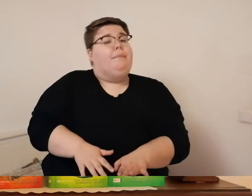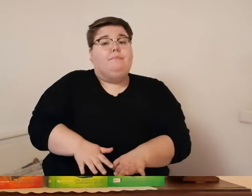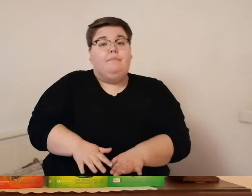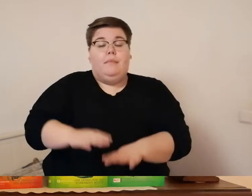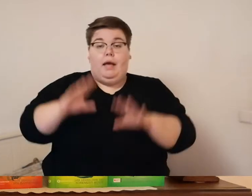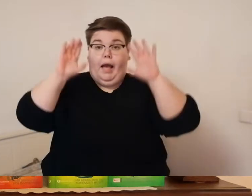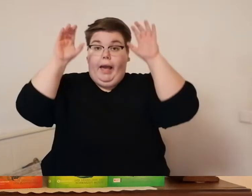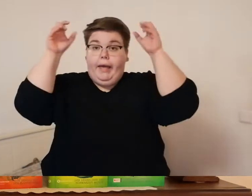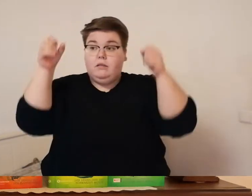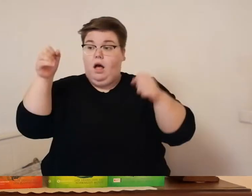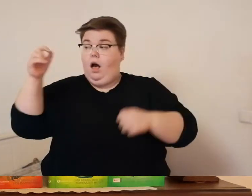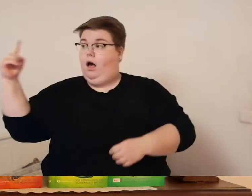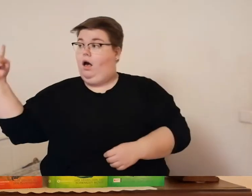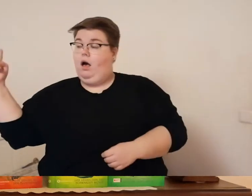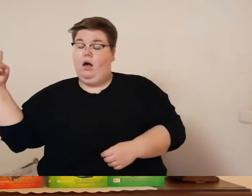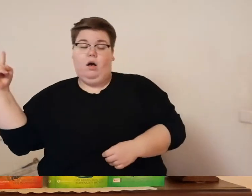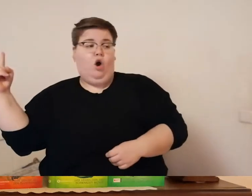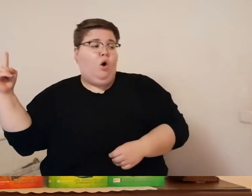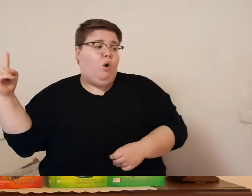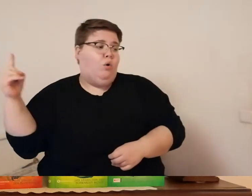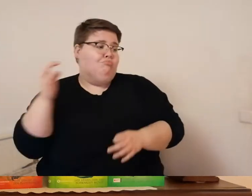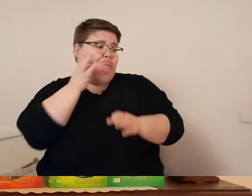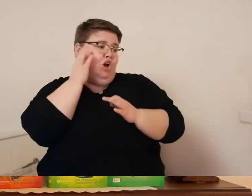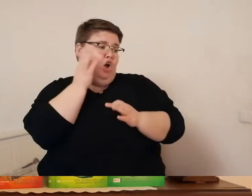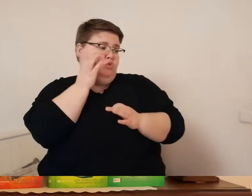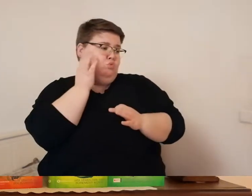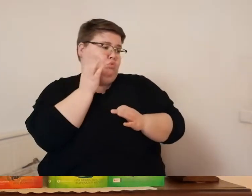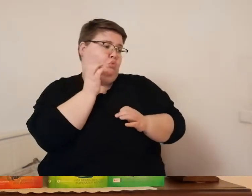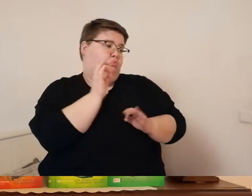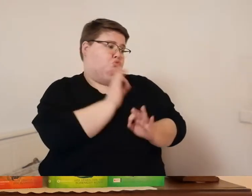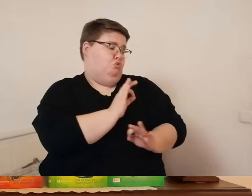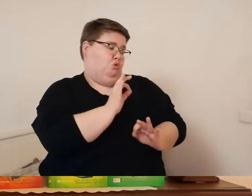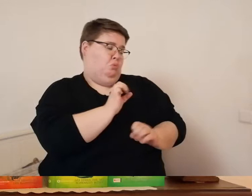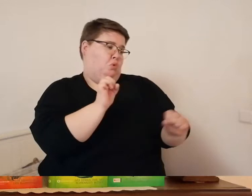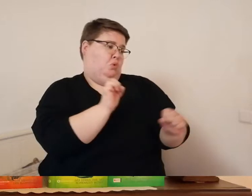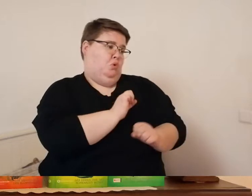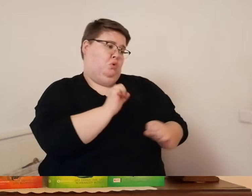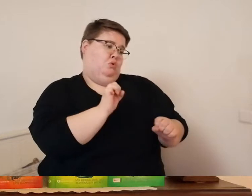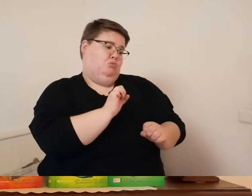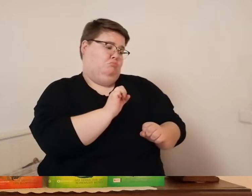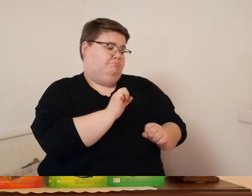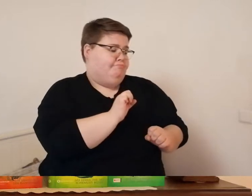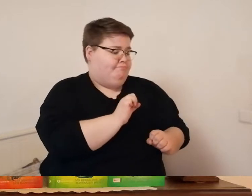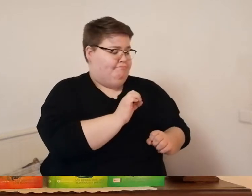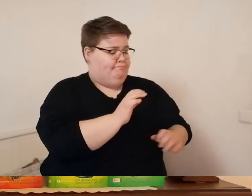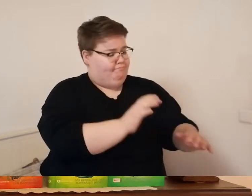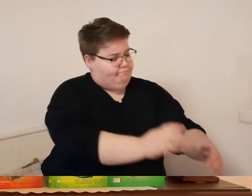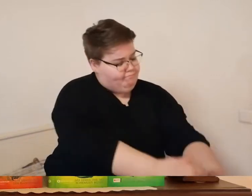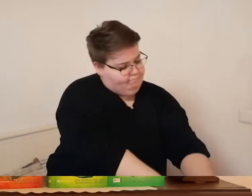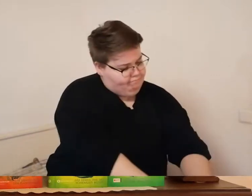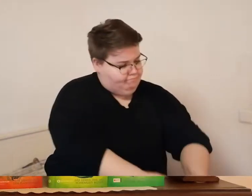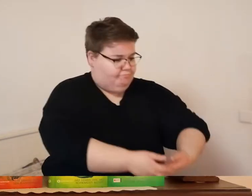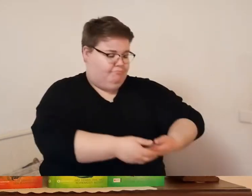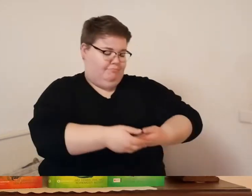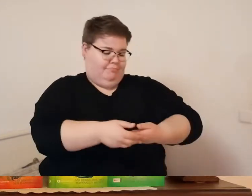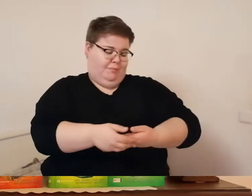aus ihrem versteck hinter dem baumstamm hervorgelaufen das arme ding sie hob das verstörte tier